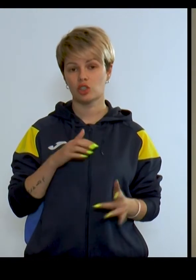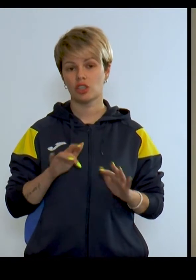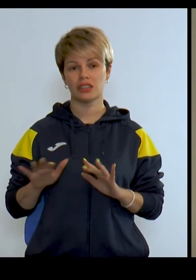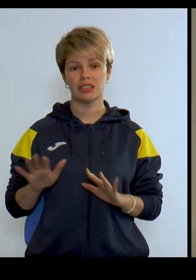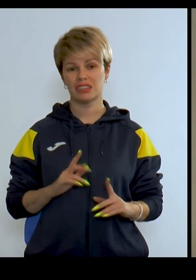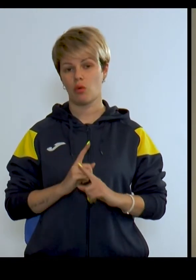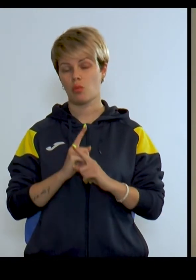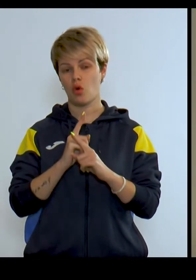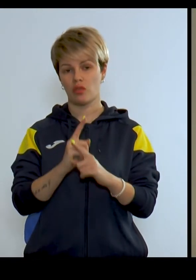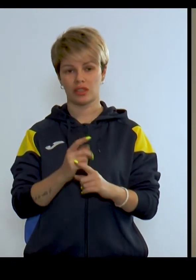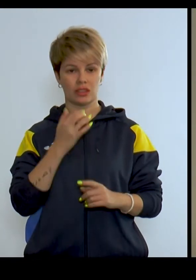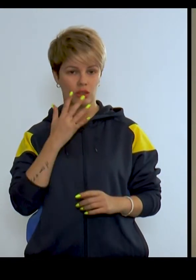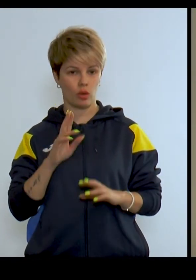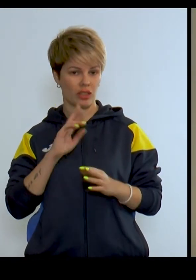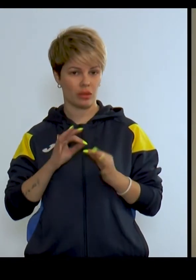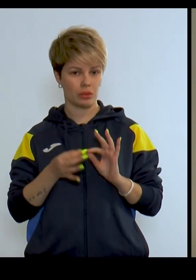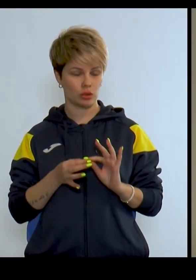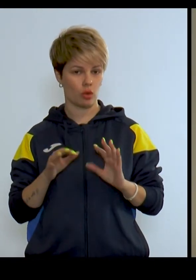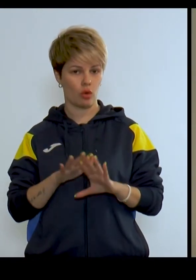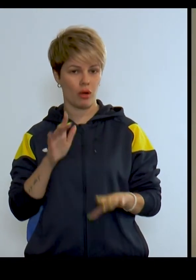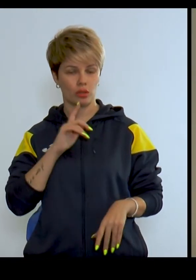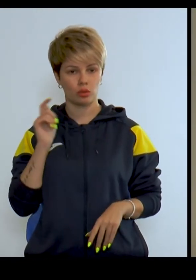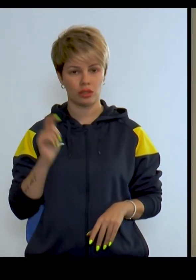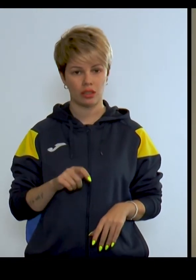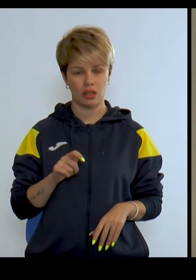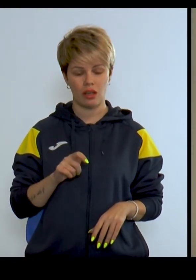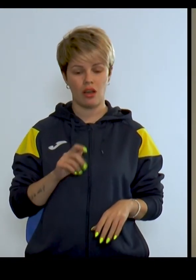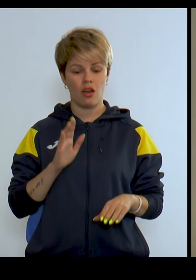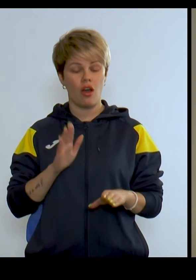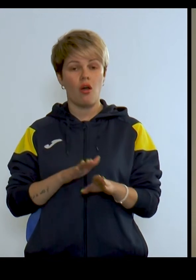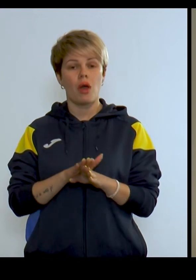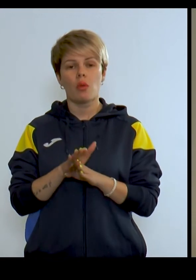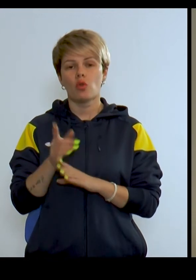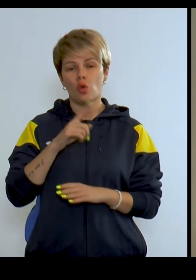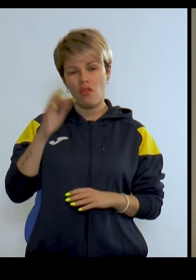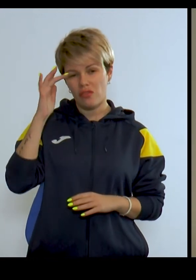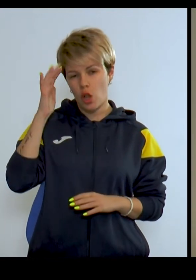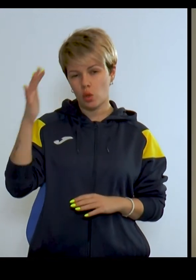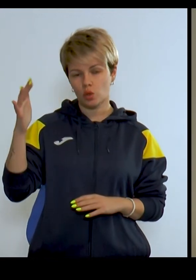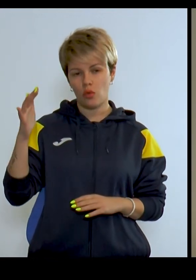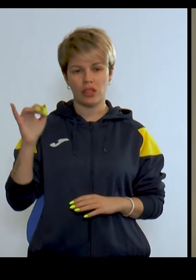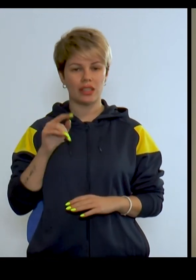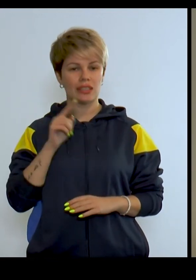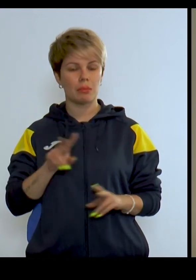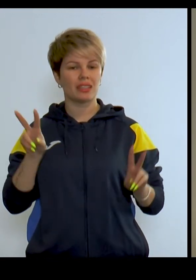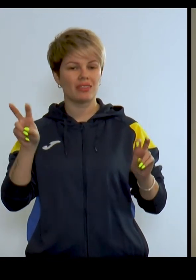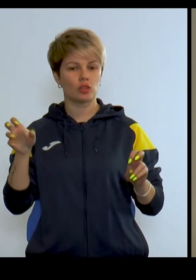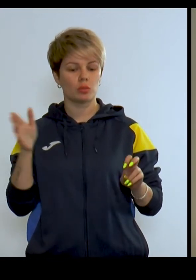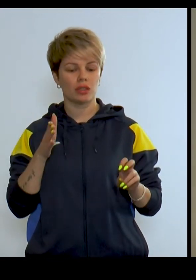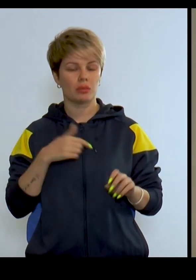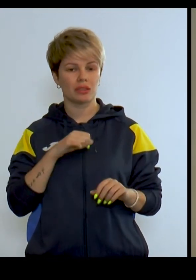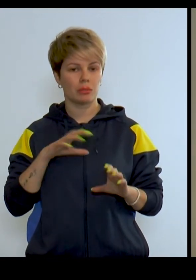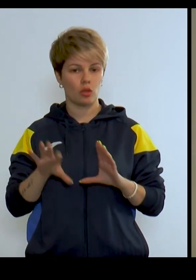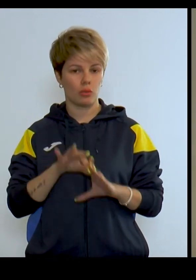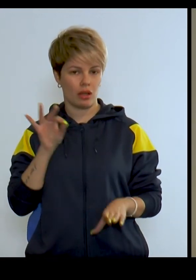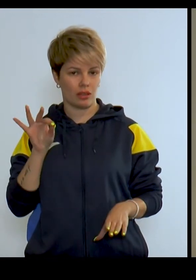дійство проводів Національної Дефлімпіадської команди України, воно переповнено тою філософією і тим девізом, який